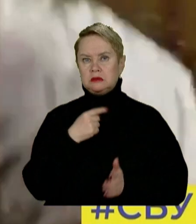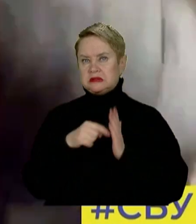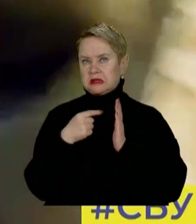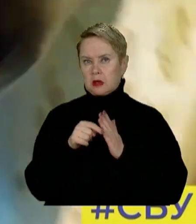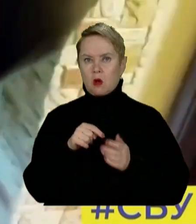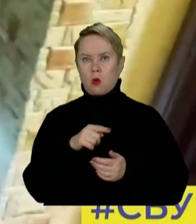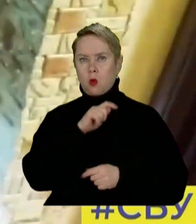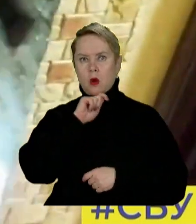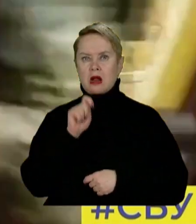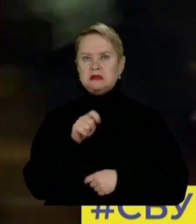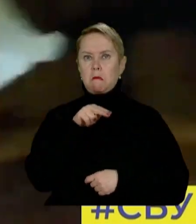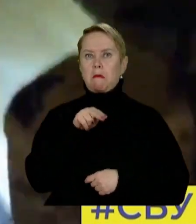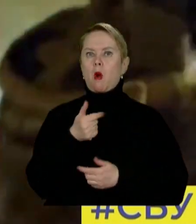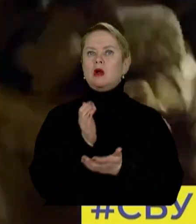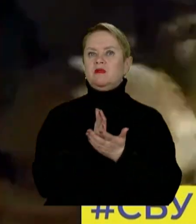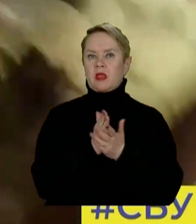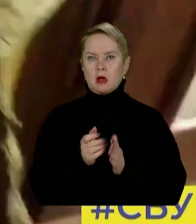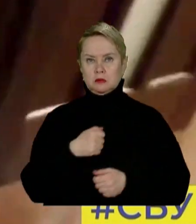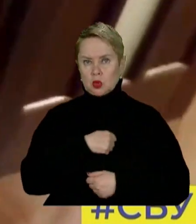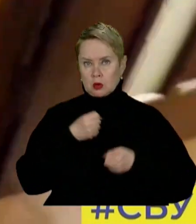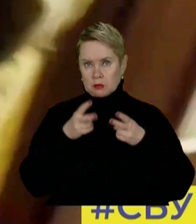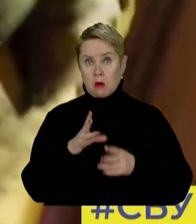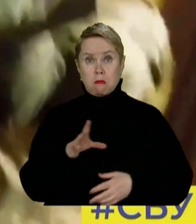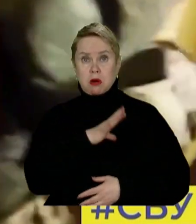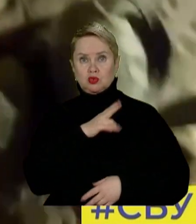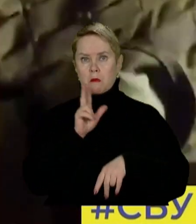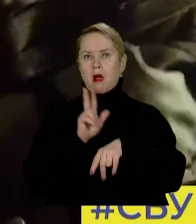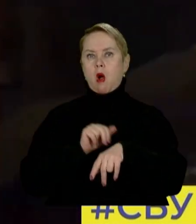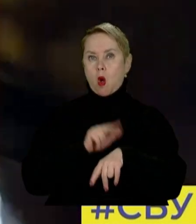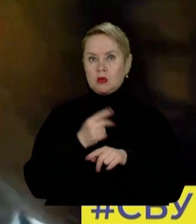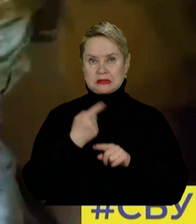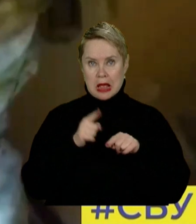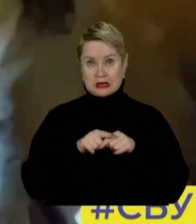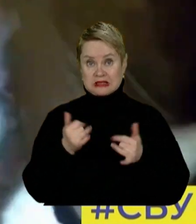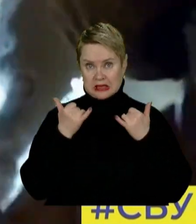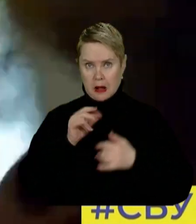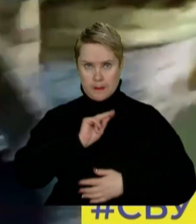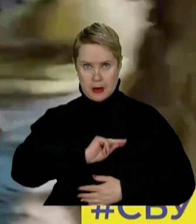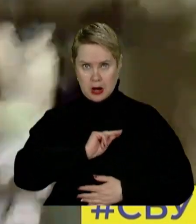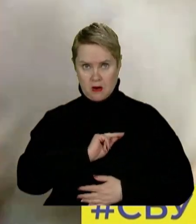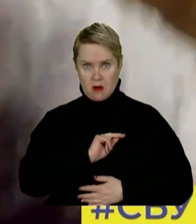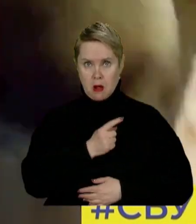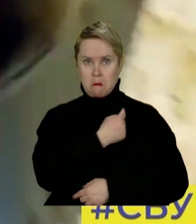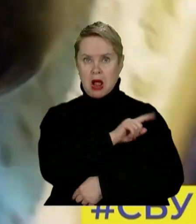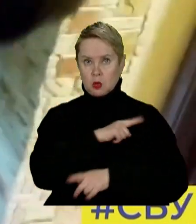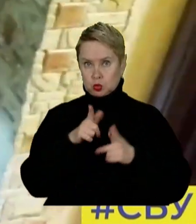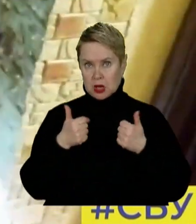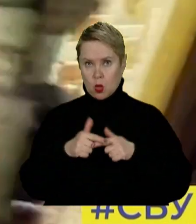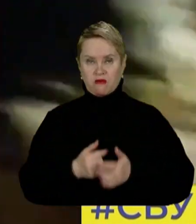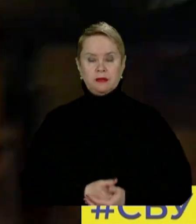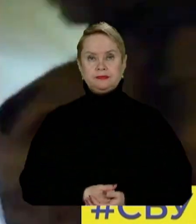позиції української ППО. Зловмисником виявився колишній правоохоронець, який зараз працював в медустанові.